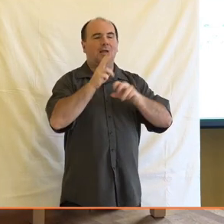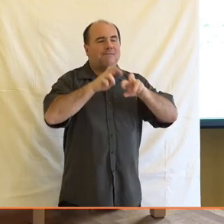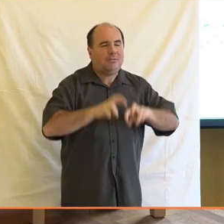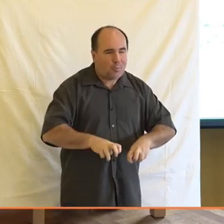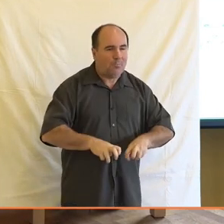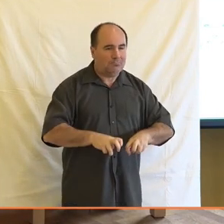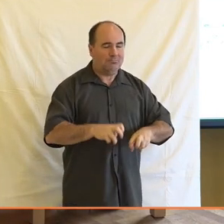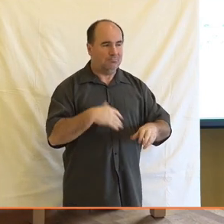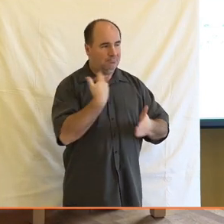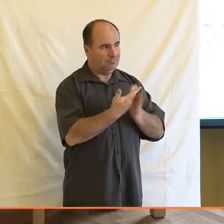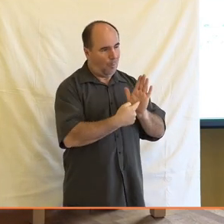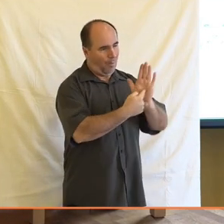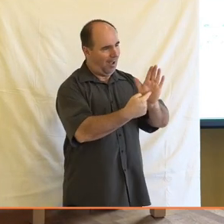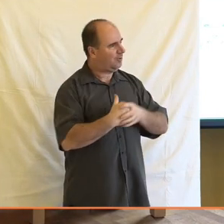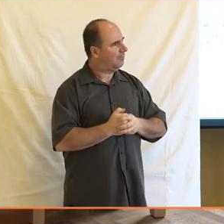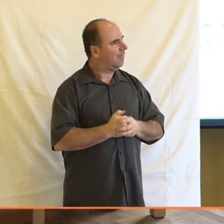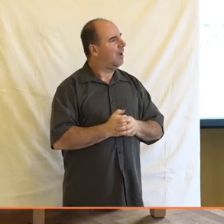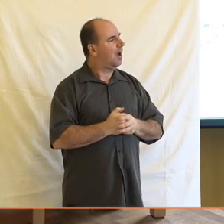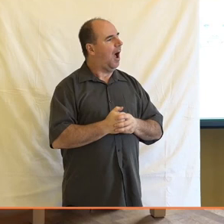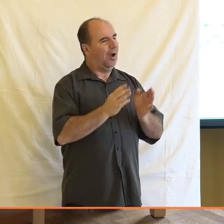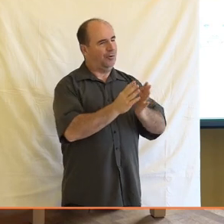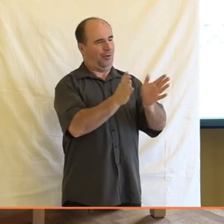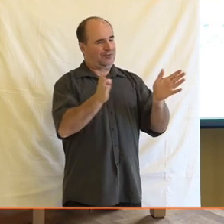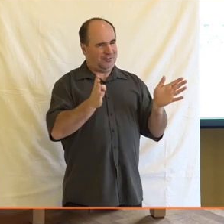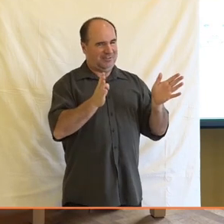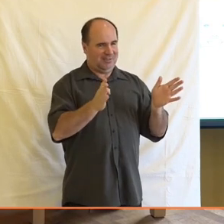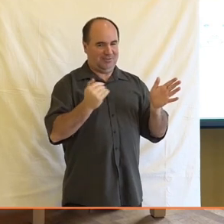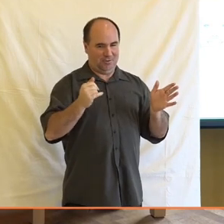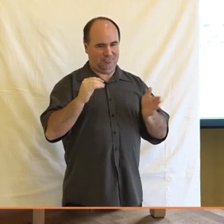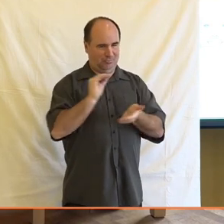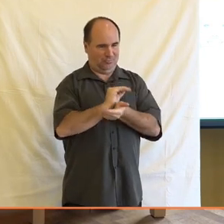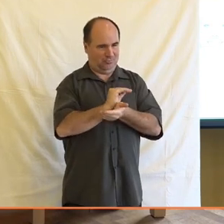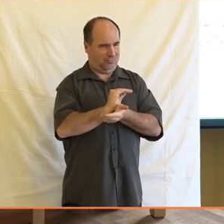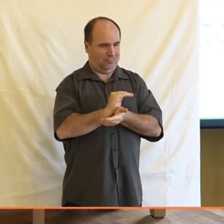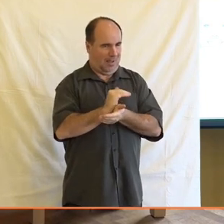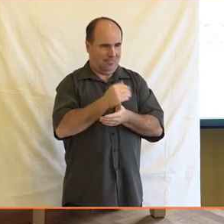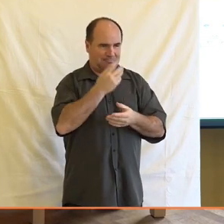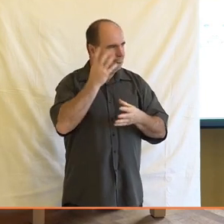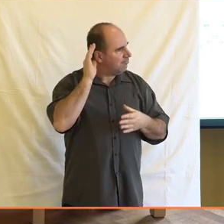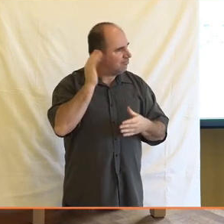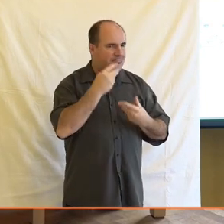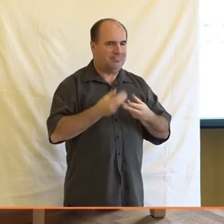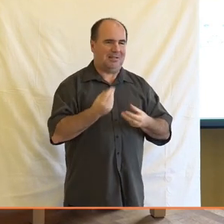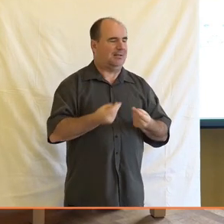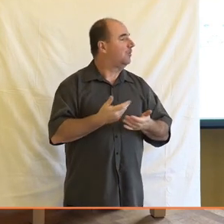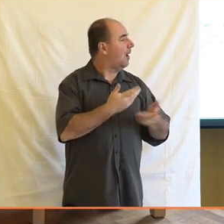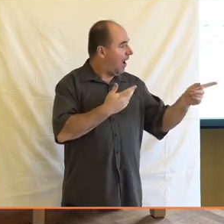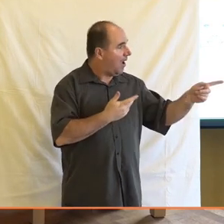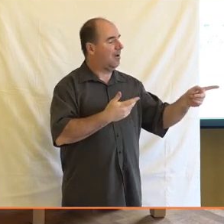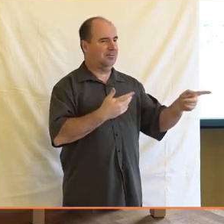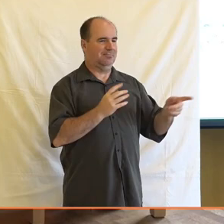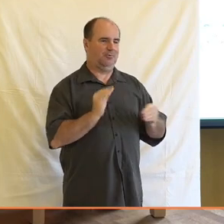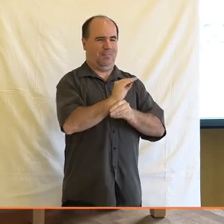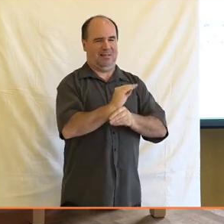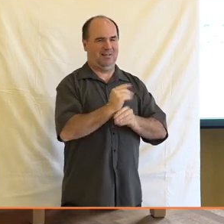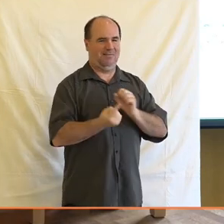Kateřina ještě trošku rozšíří a přidá tam další data, které na té tiskový konferenci změný nebyly. Takže tímto jí přidávám slovo.